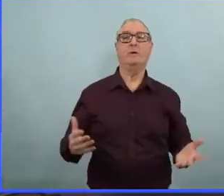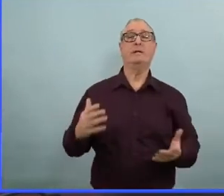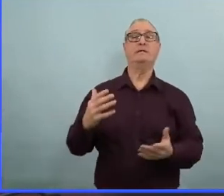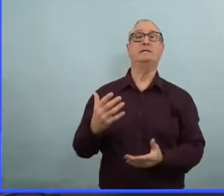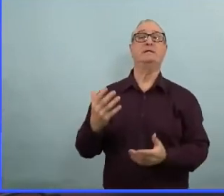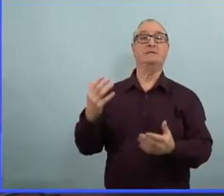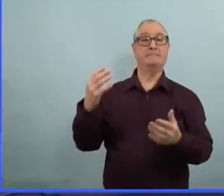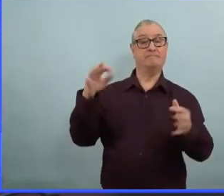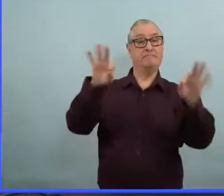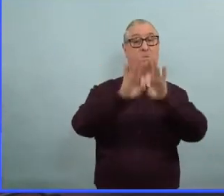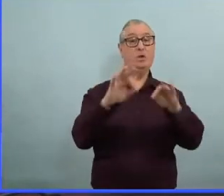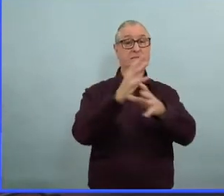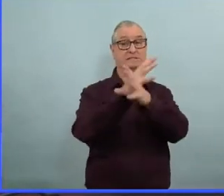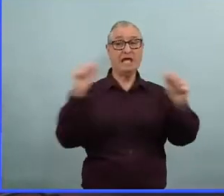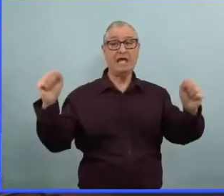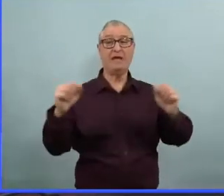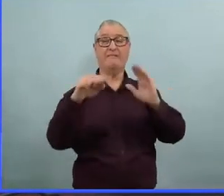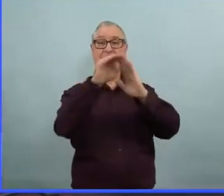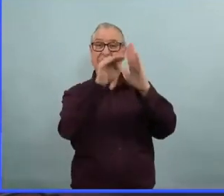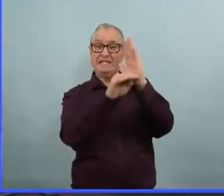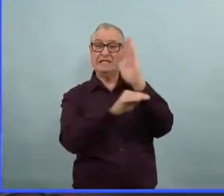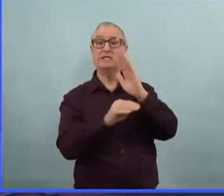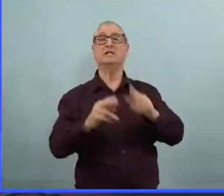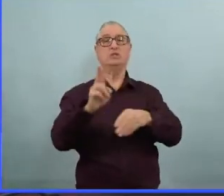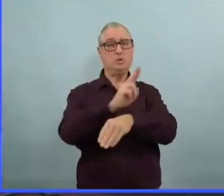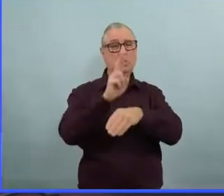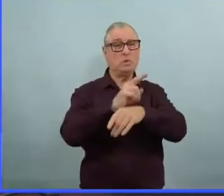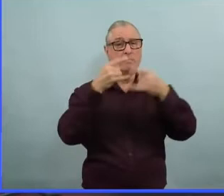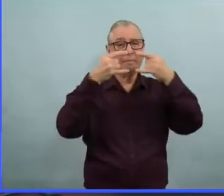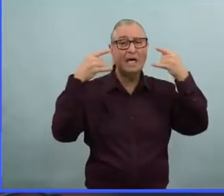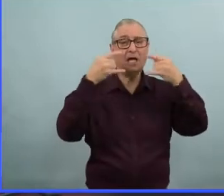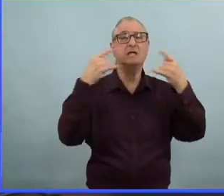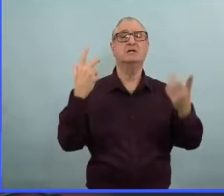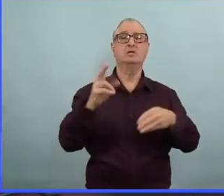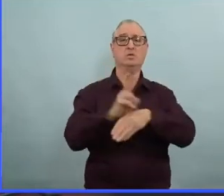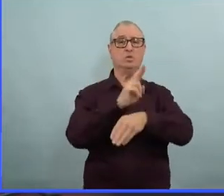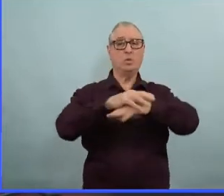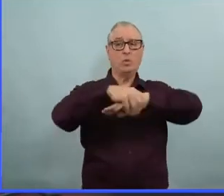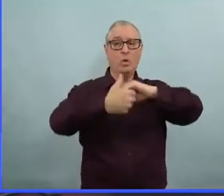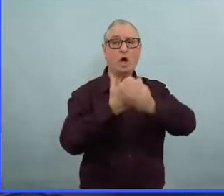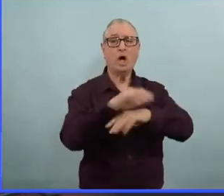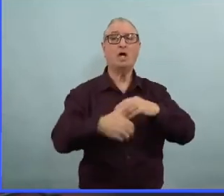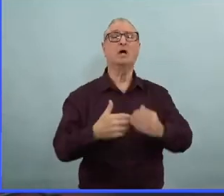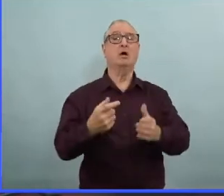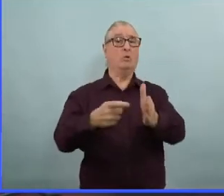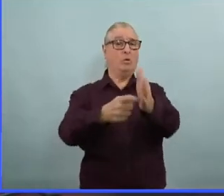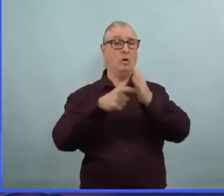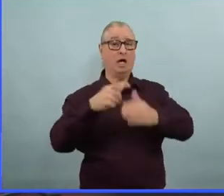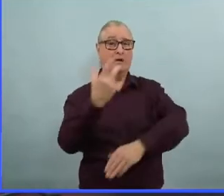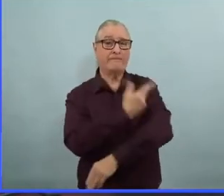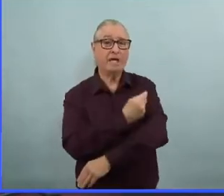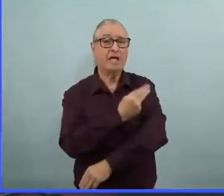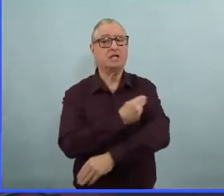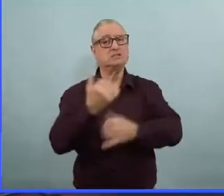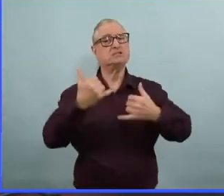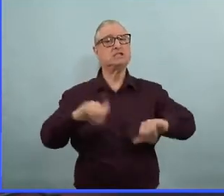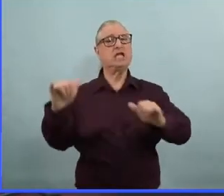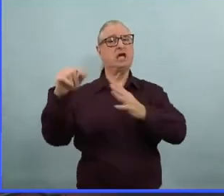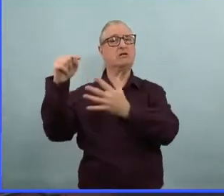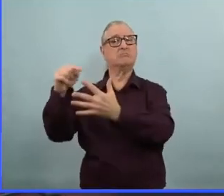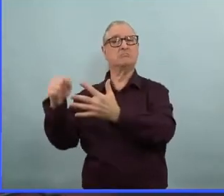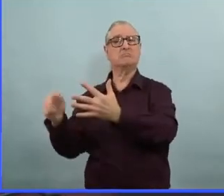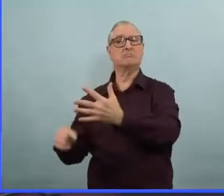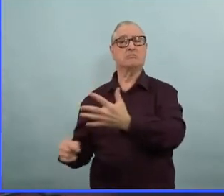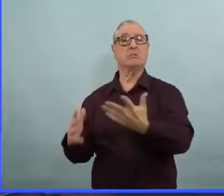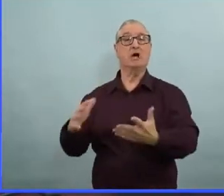vaccination. Il y encore un masque qui est obligatoire. Mais on n'arrivera jamais à un risque nul. Et donc, il faut que chaque